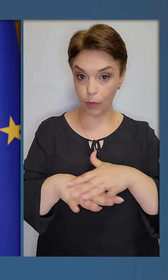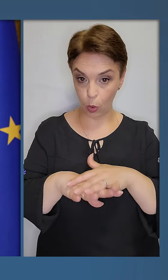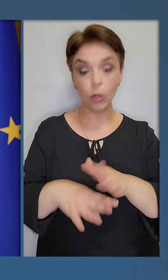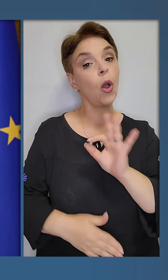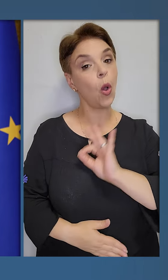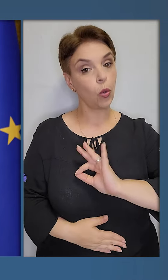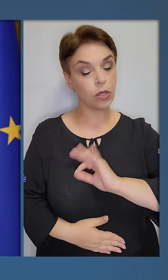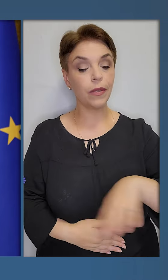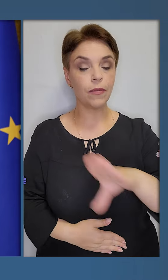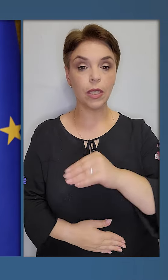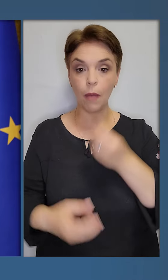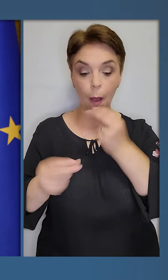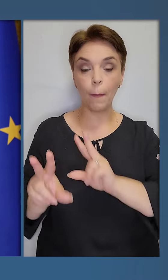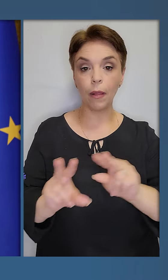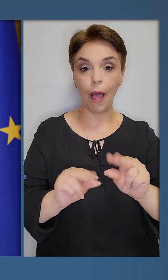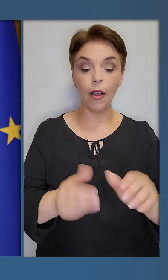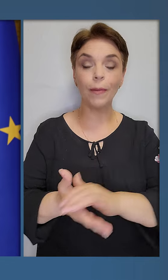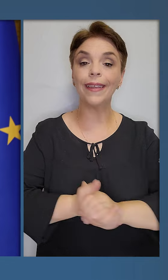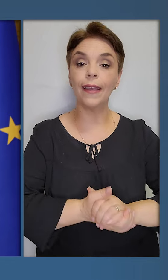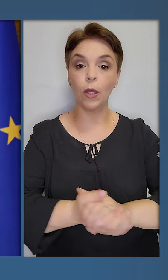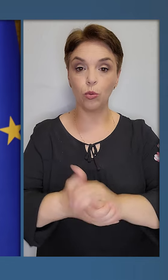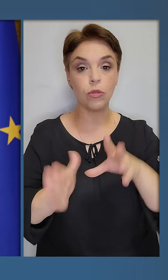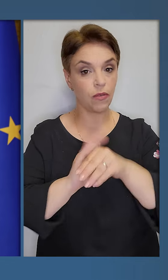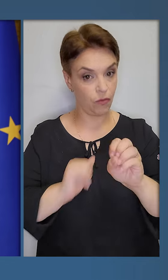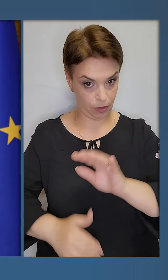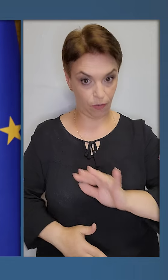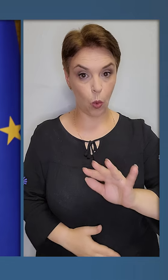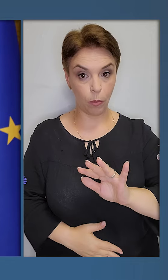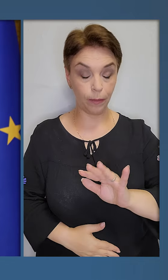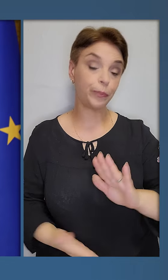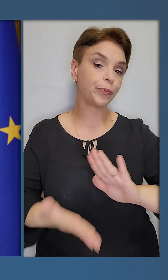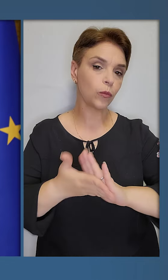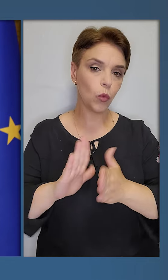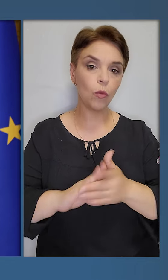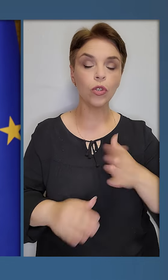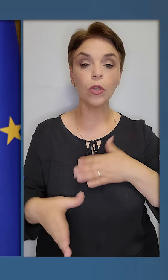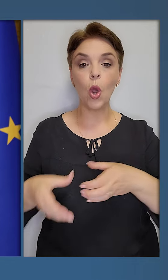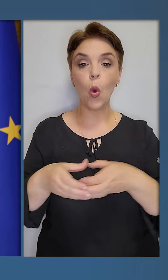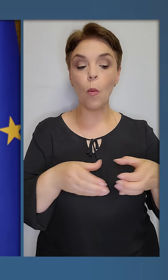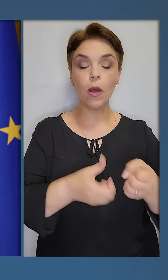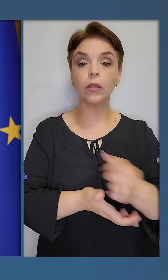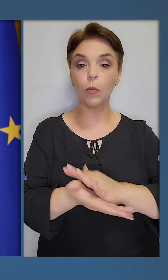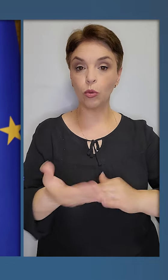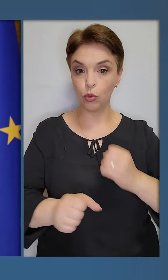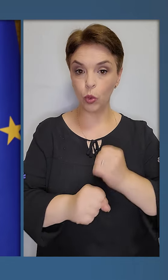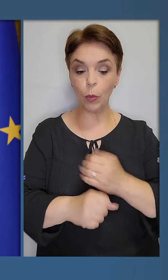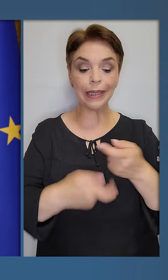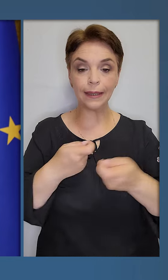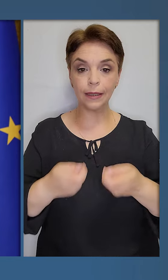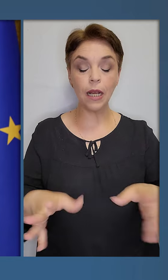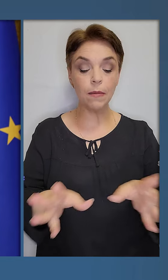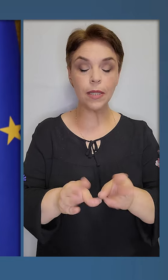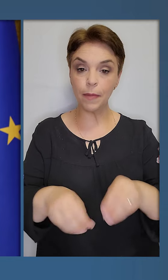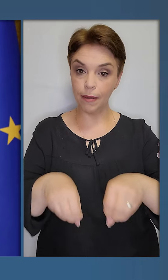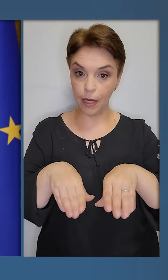користуватись усіма благами єдності в Європі. Домовилися, що наші команди продовжують роботу над деталями